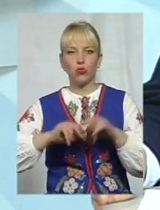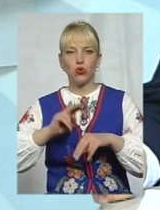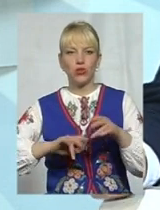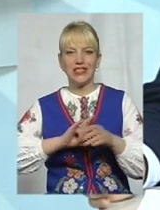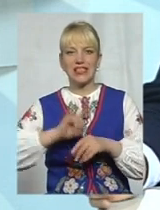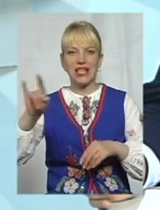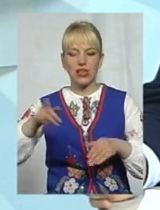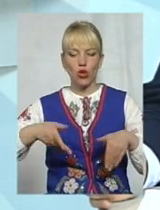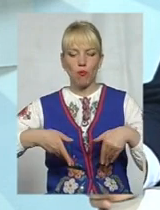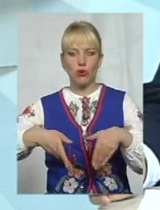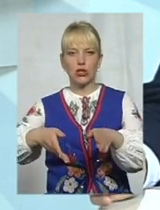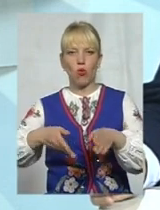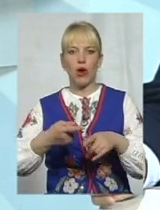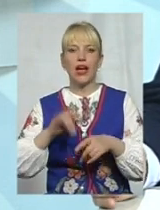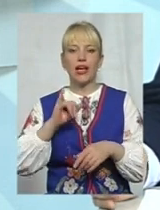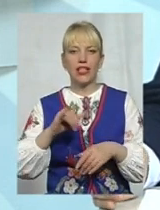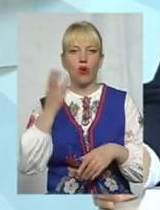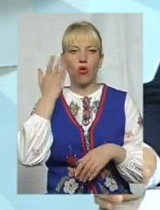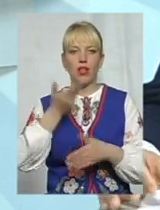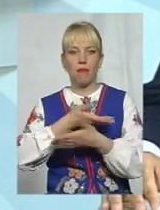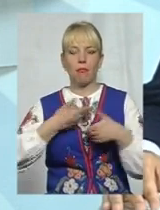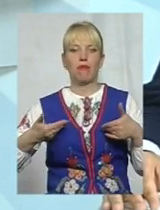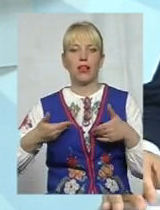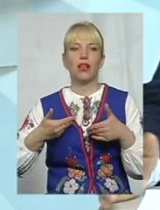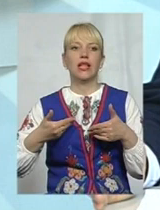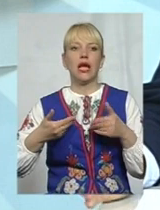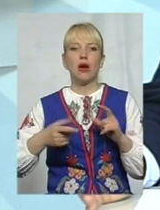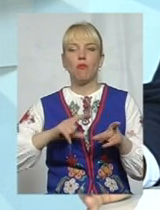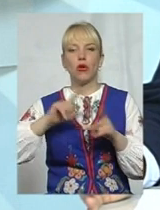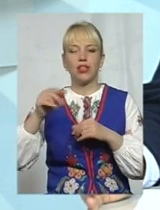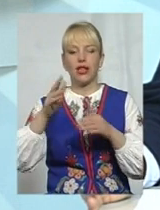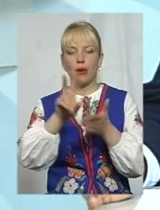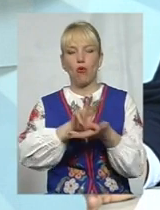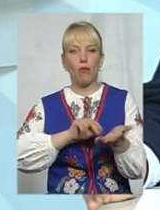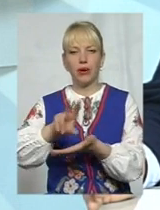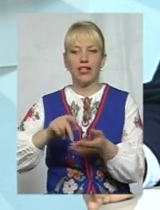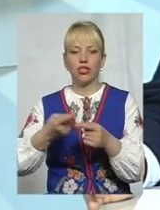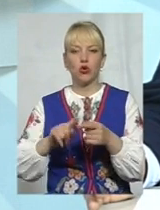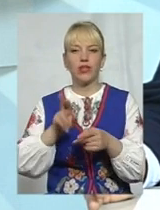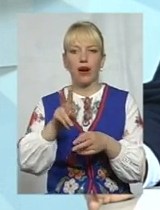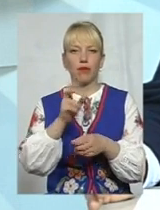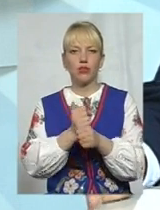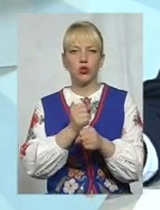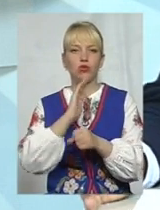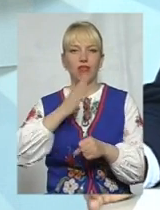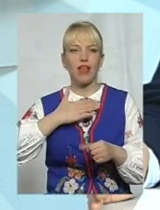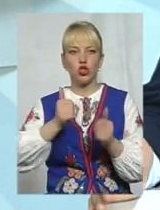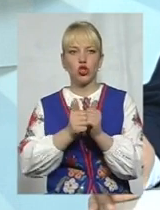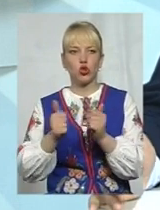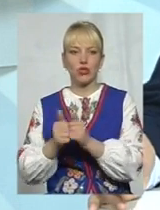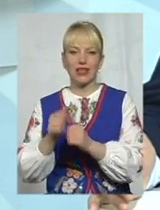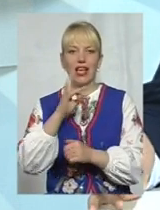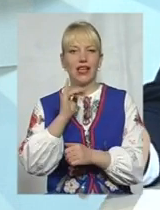інше. Тому, ви знаєте, коли ми поїхали, наприклад, того, як працюють наші сусіди, наприклад,